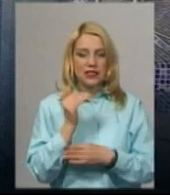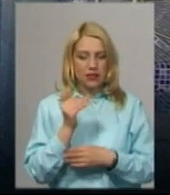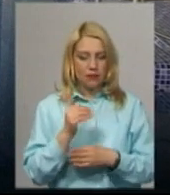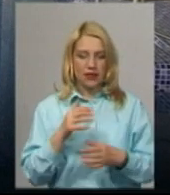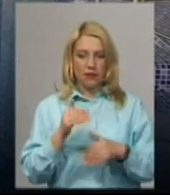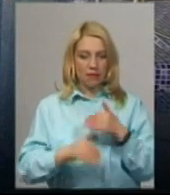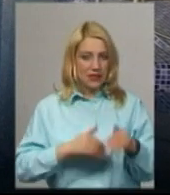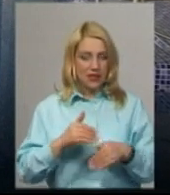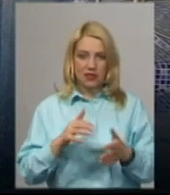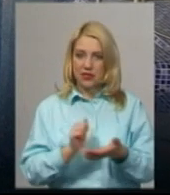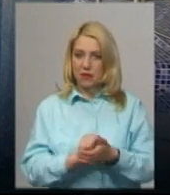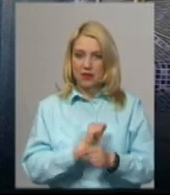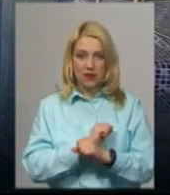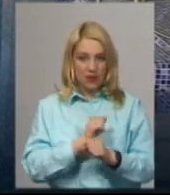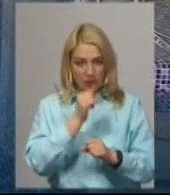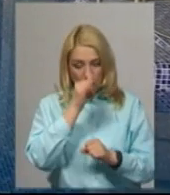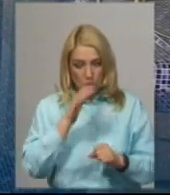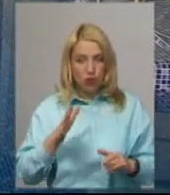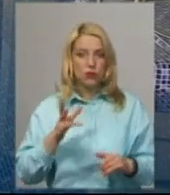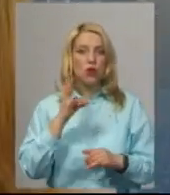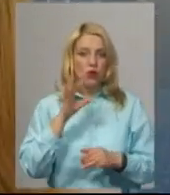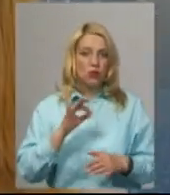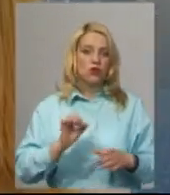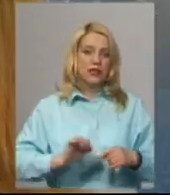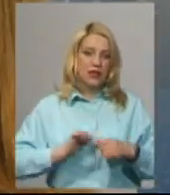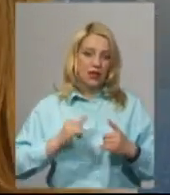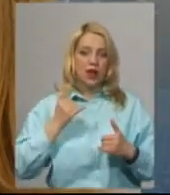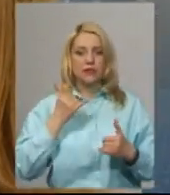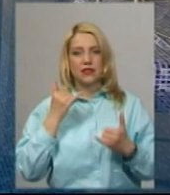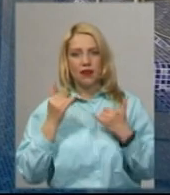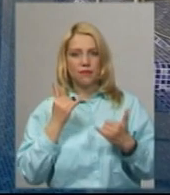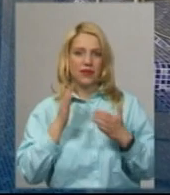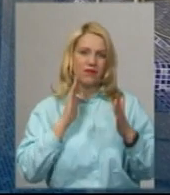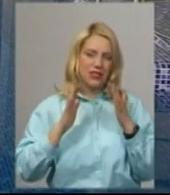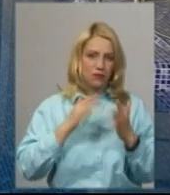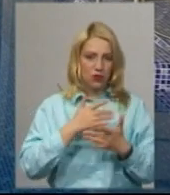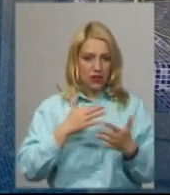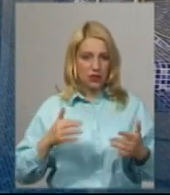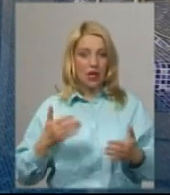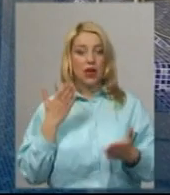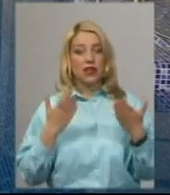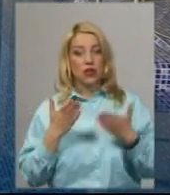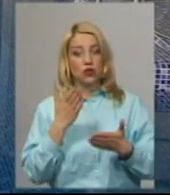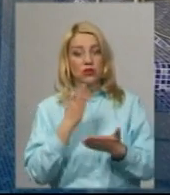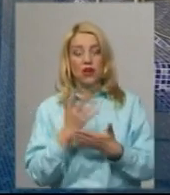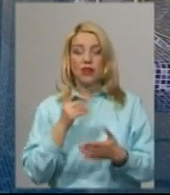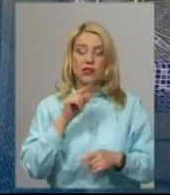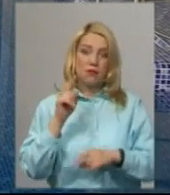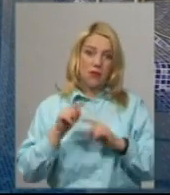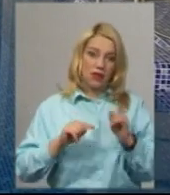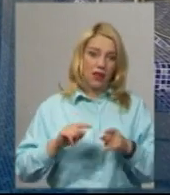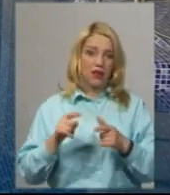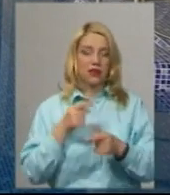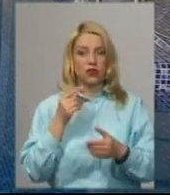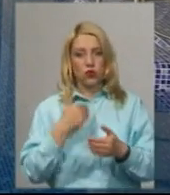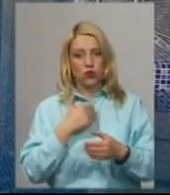не можемо, але ми стараємось підтримувати зв'язок у різних соціальних мережах, Якщо у батьків є якісь запитання, чи вони хочуть